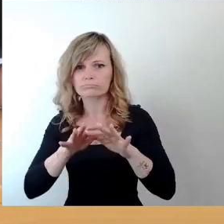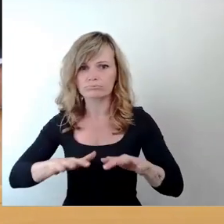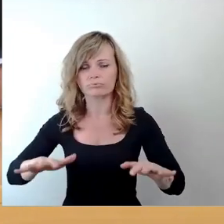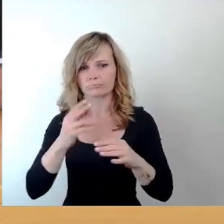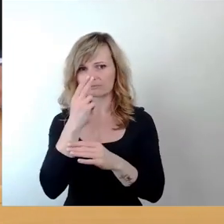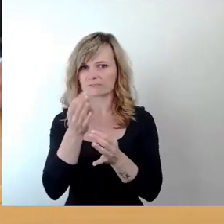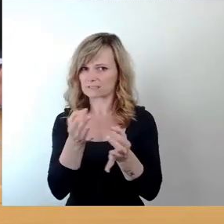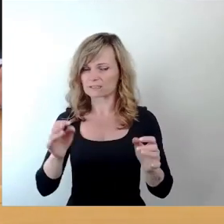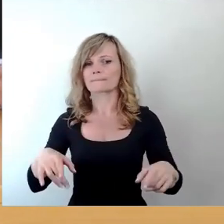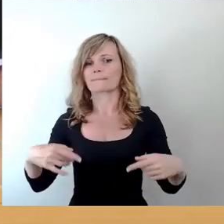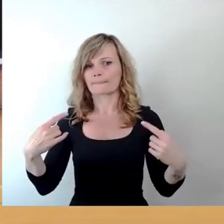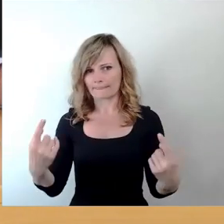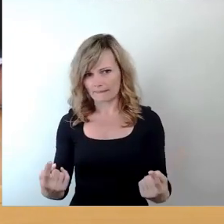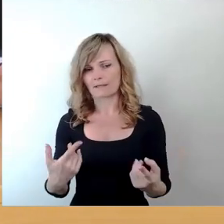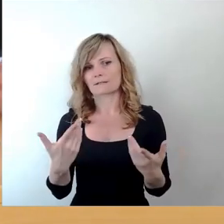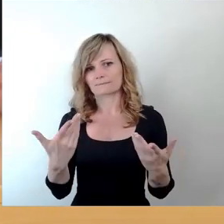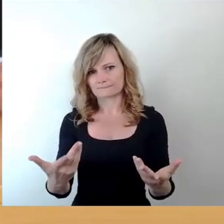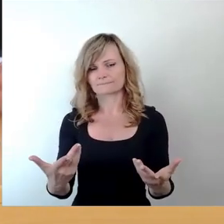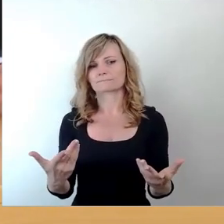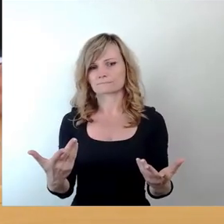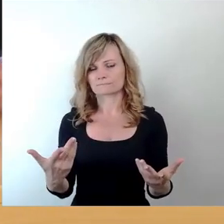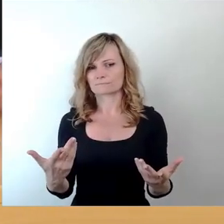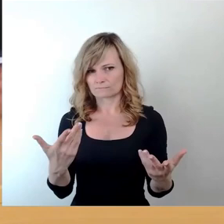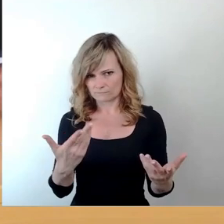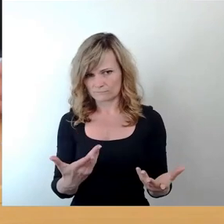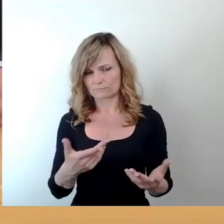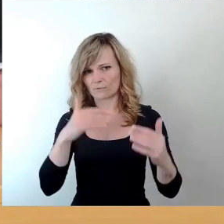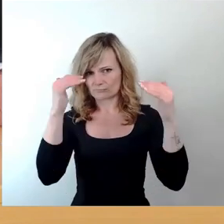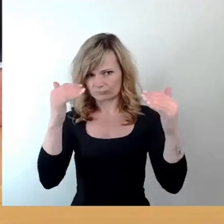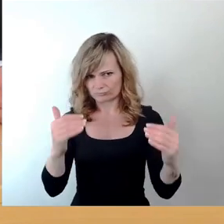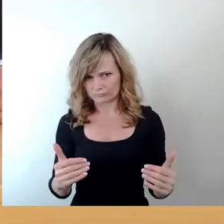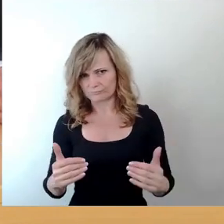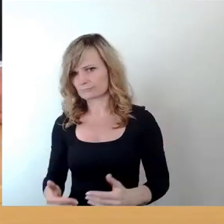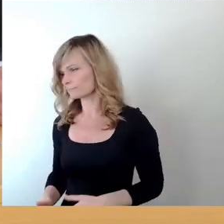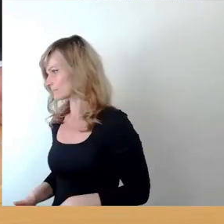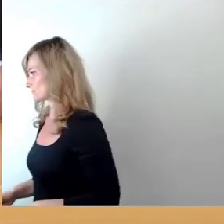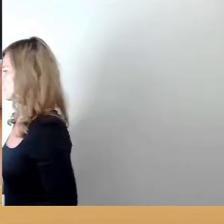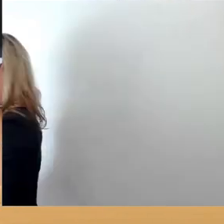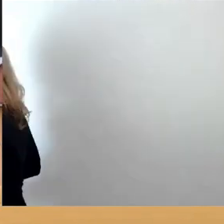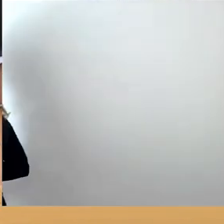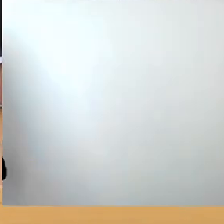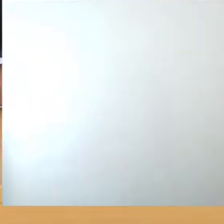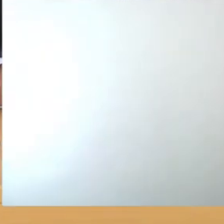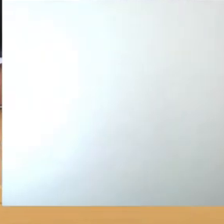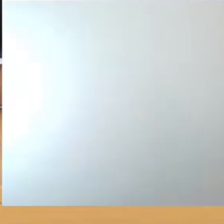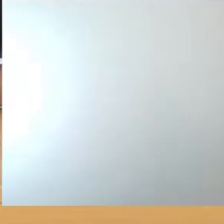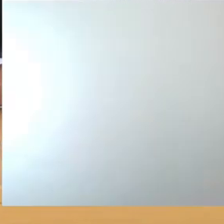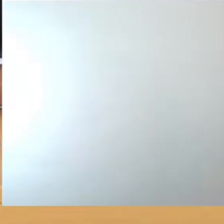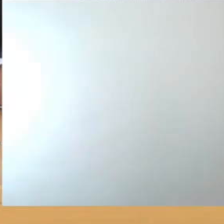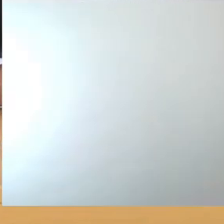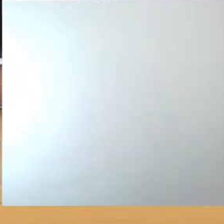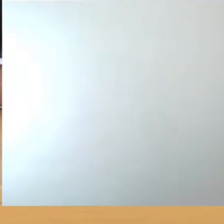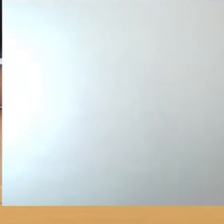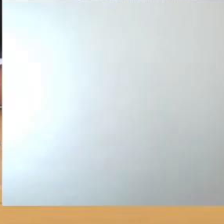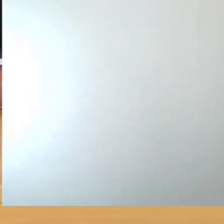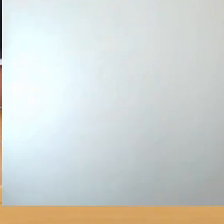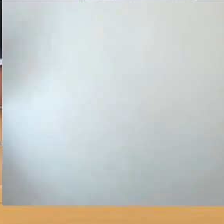nicht. Dann gehen wir mal zum Sortieren. Ich würde es auch, wenn es erst unter Achtens